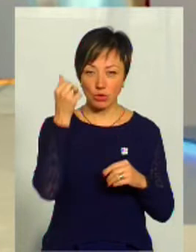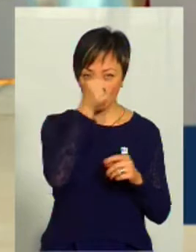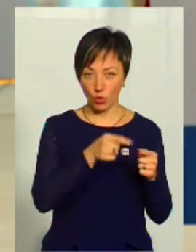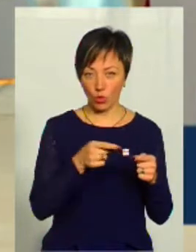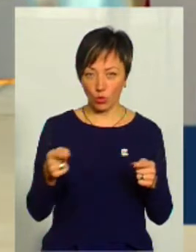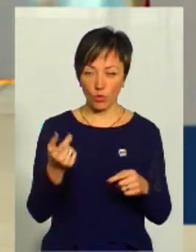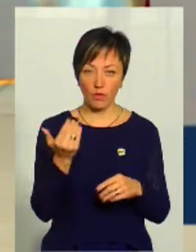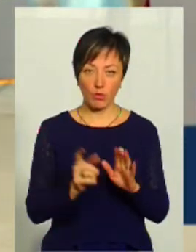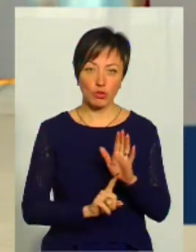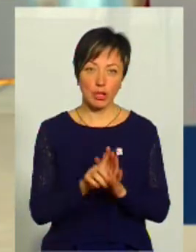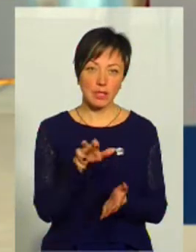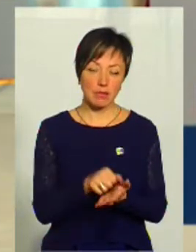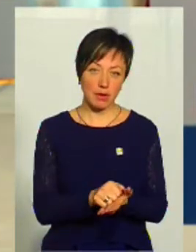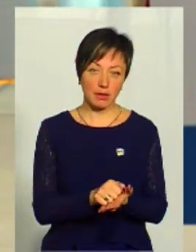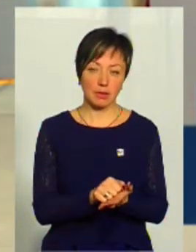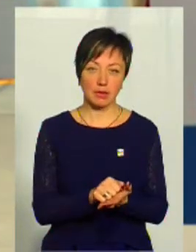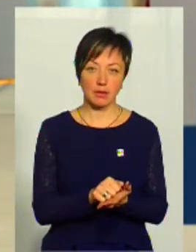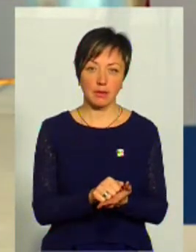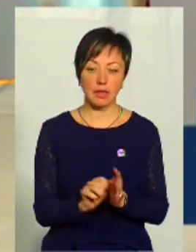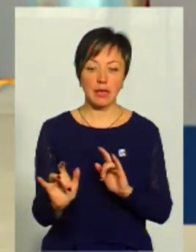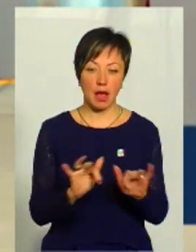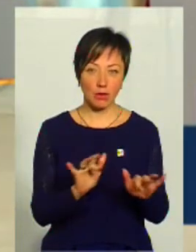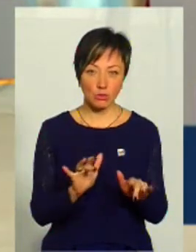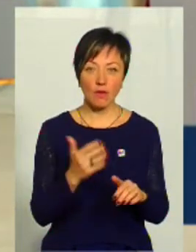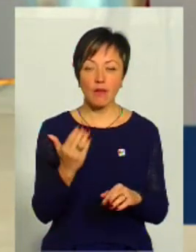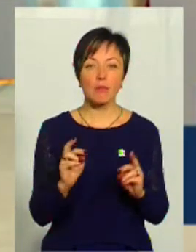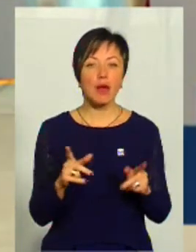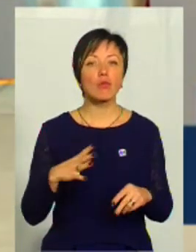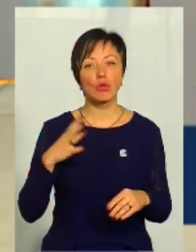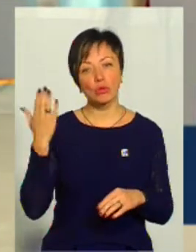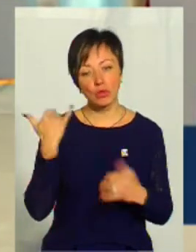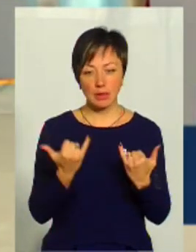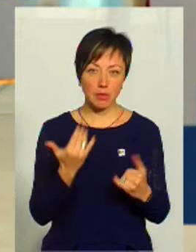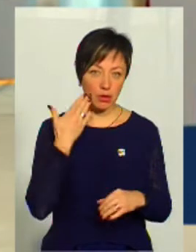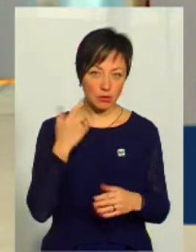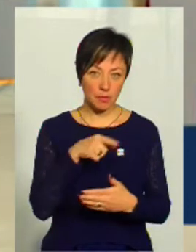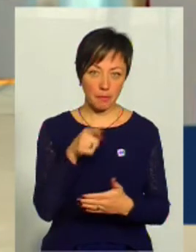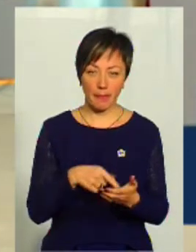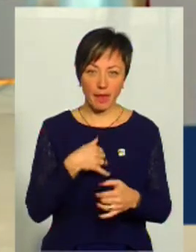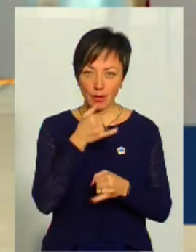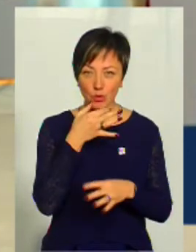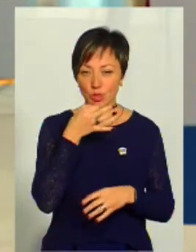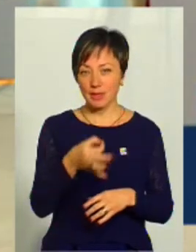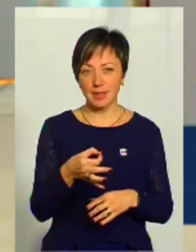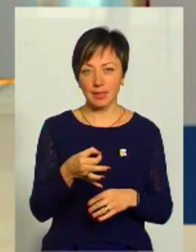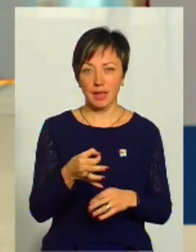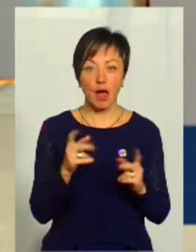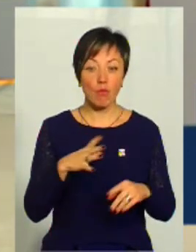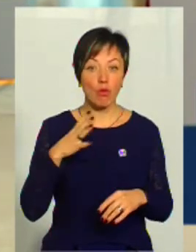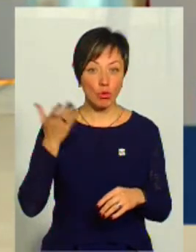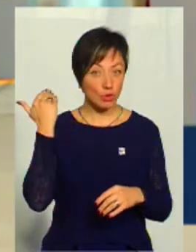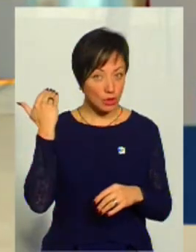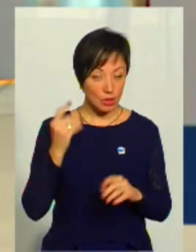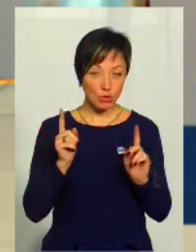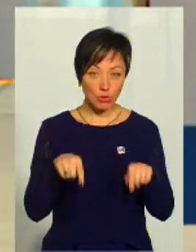року ви почали займатися діяльністю? От вам як було тоді чи тепер? Я не можу сказати, як